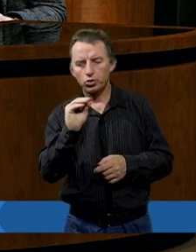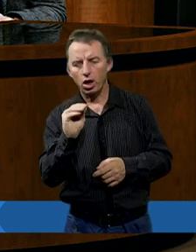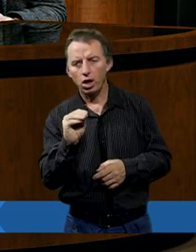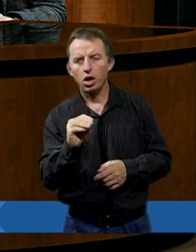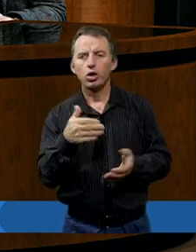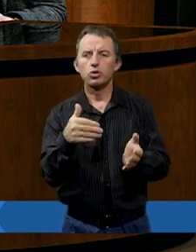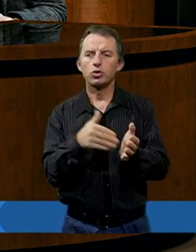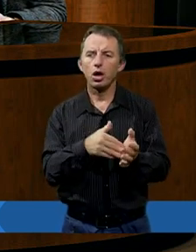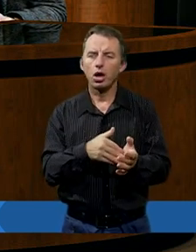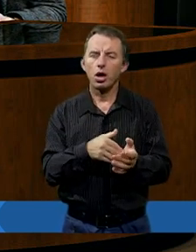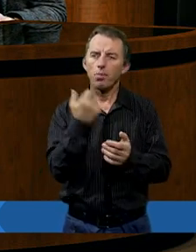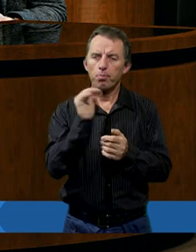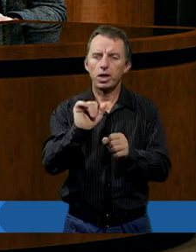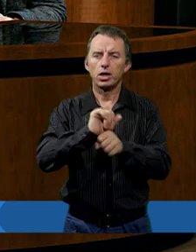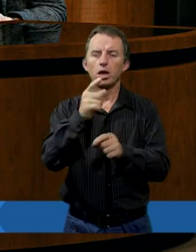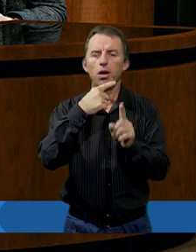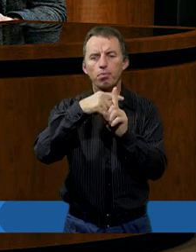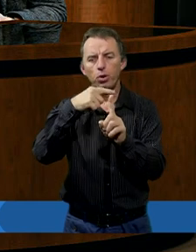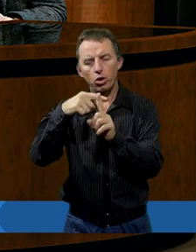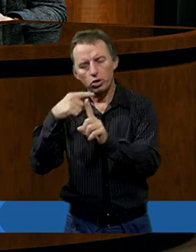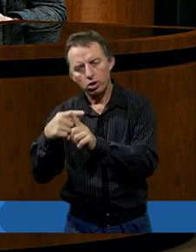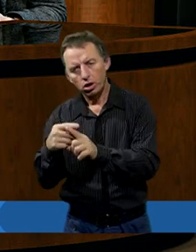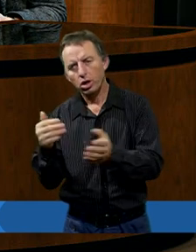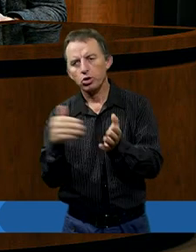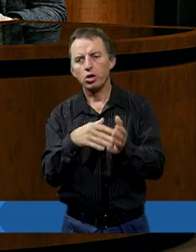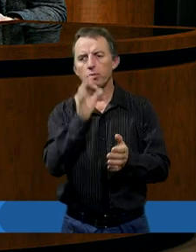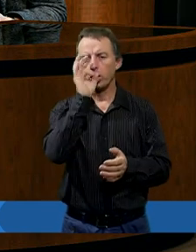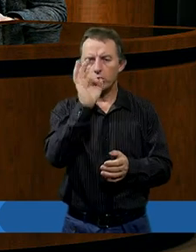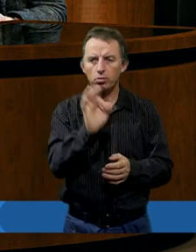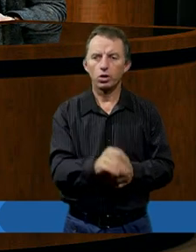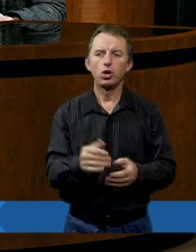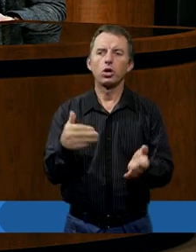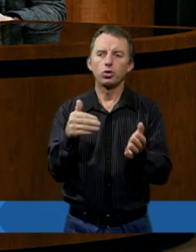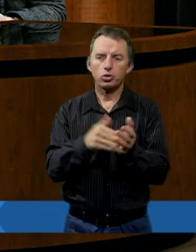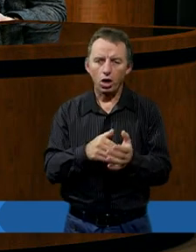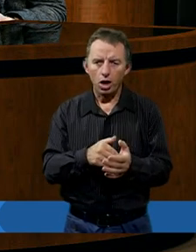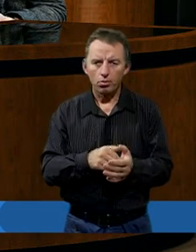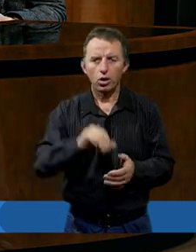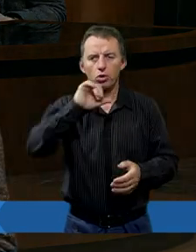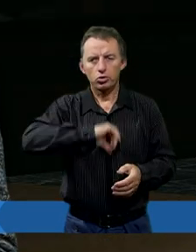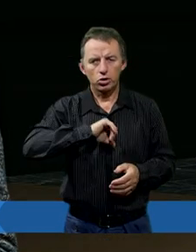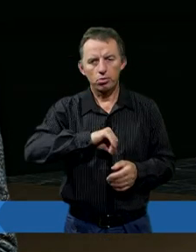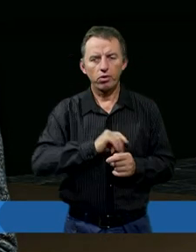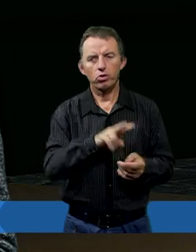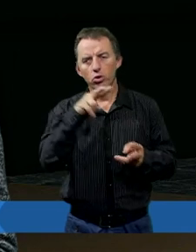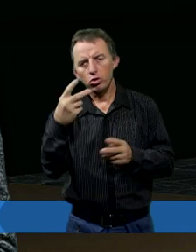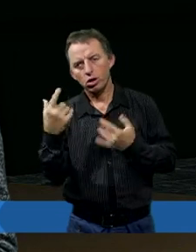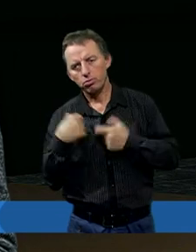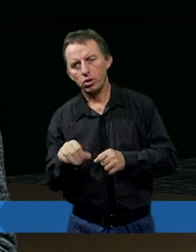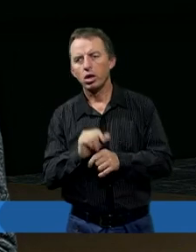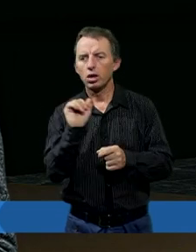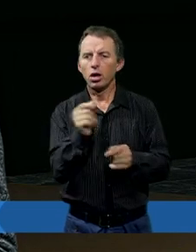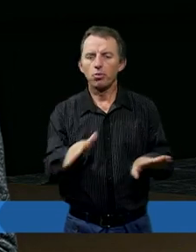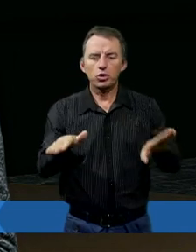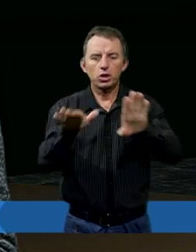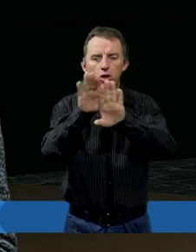trzeba być pozytywnym, trzeba dobrze, trzeba siebie prezentować w dobry sposób i nam to trochę chyba